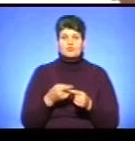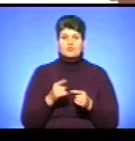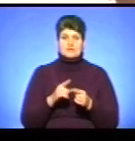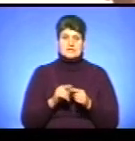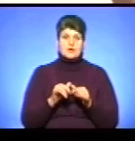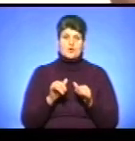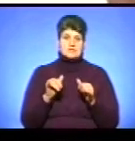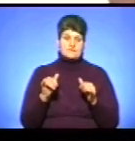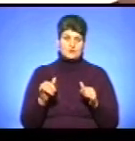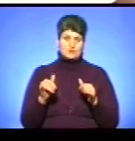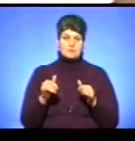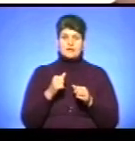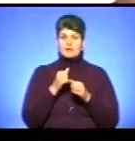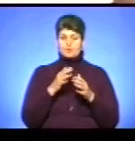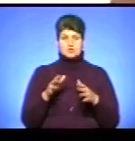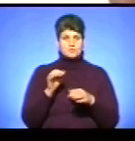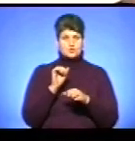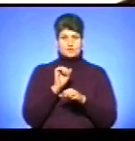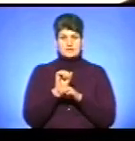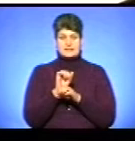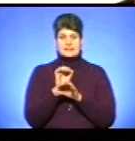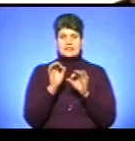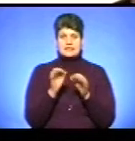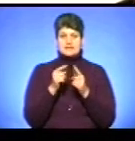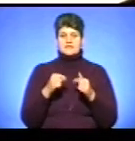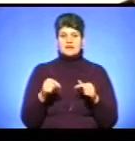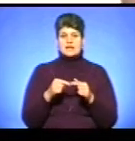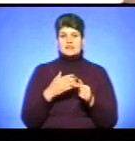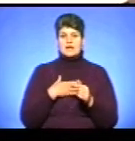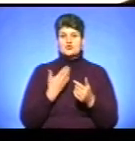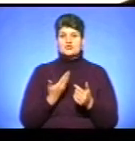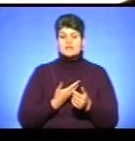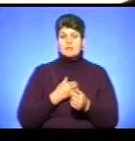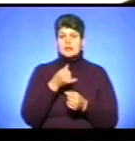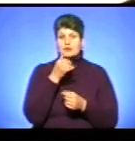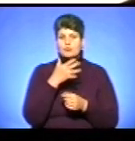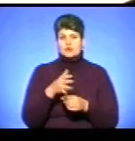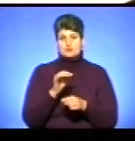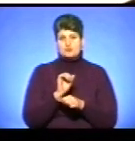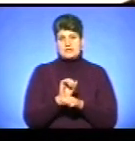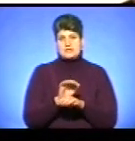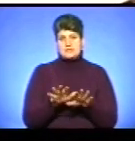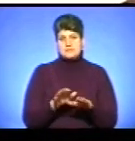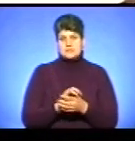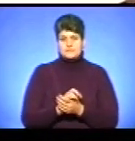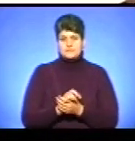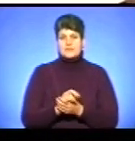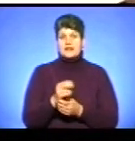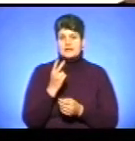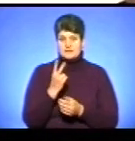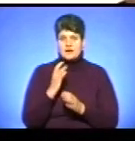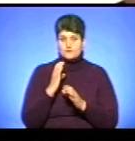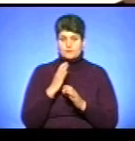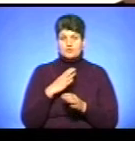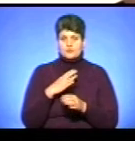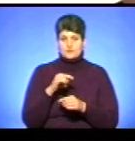розвиток його. Ми не можемо зупинитися. Ніякій сфері нашого життя ми не можемо зупинитися на місці. Тобто, два автобуси ми вже